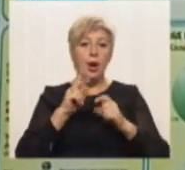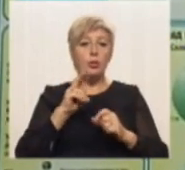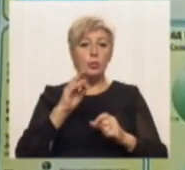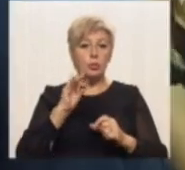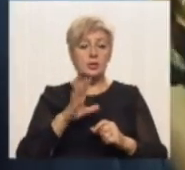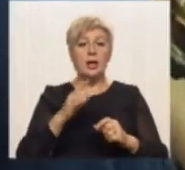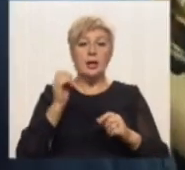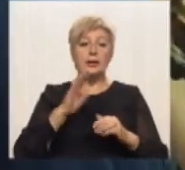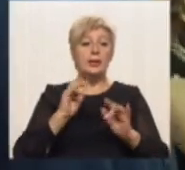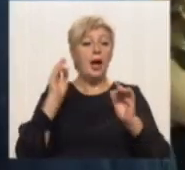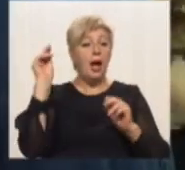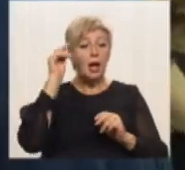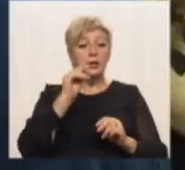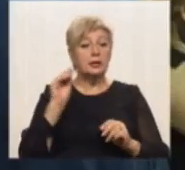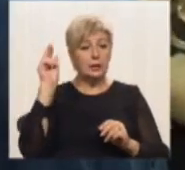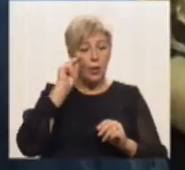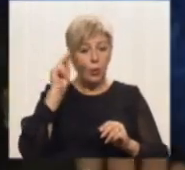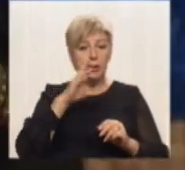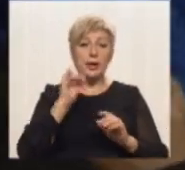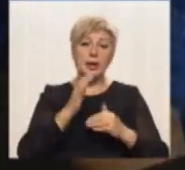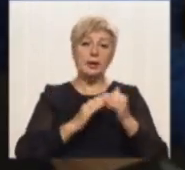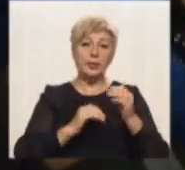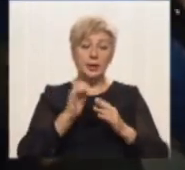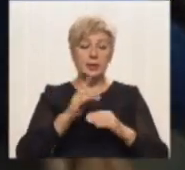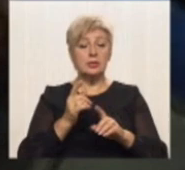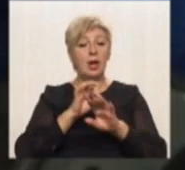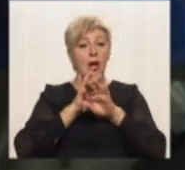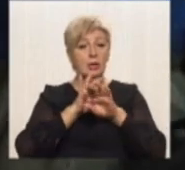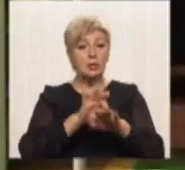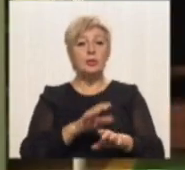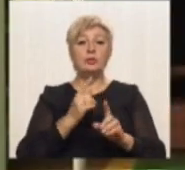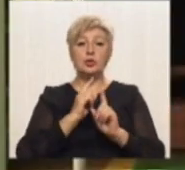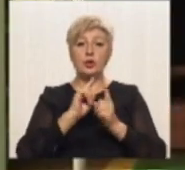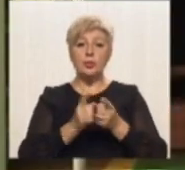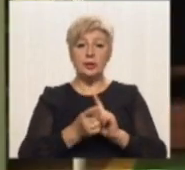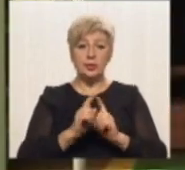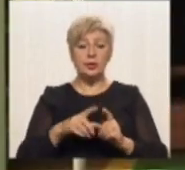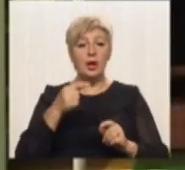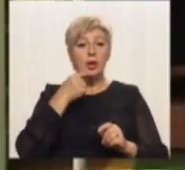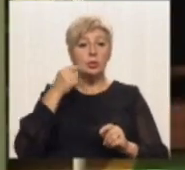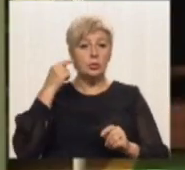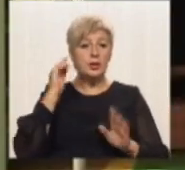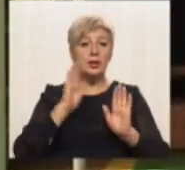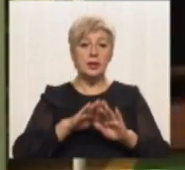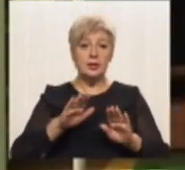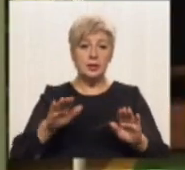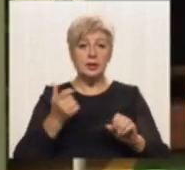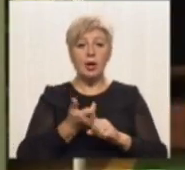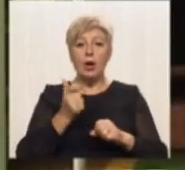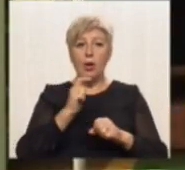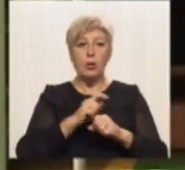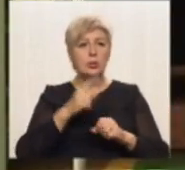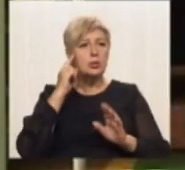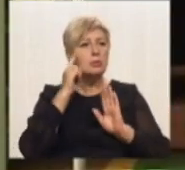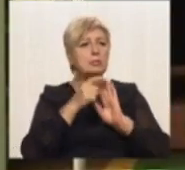практиці. Їх супроводжує сурдоперекладач Альона Бурмістрова. Глухі діти дуже